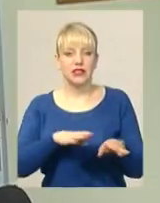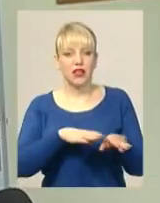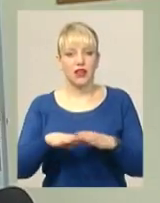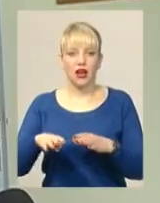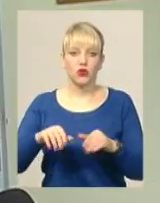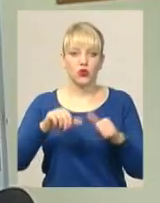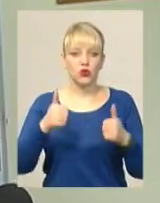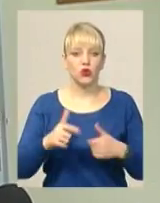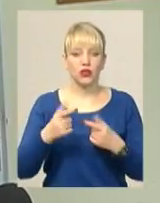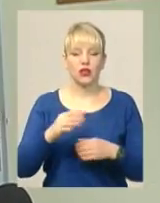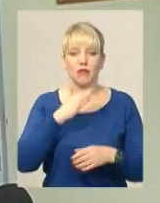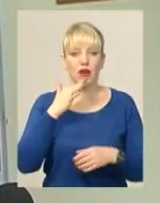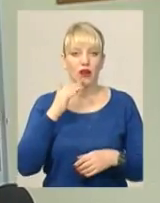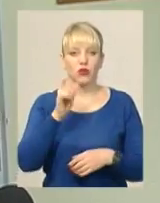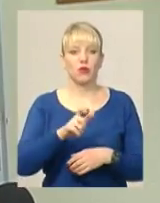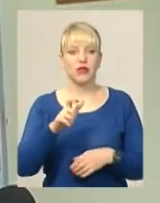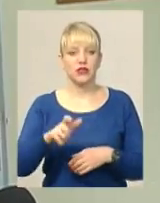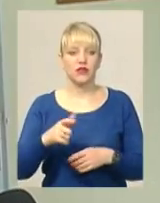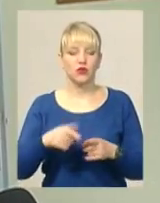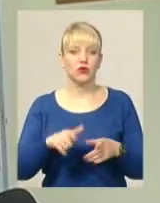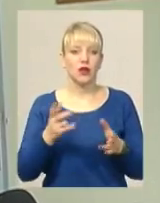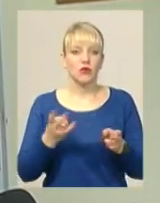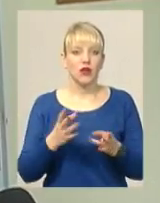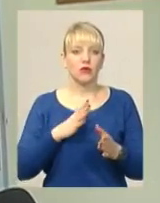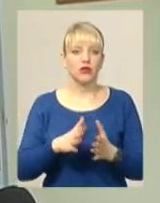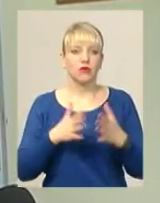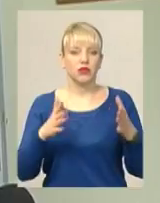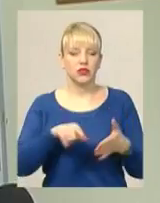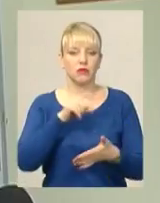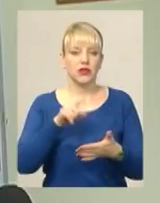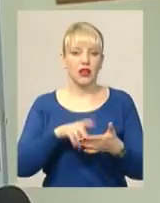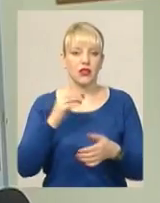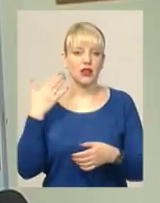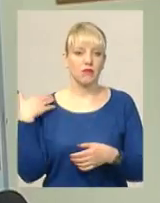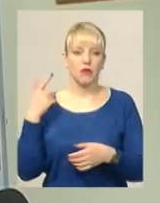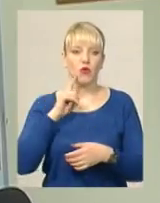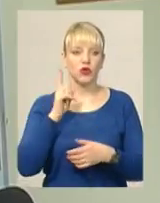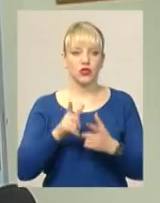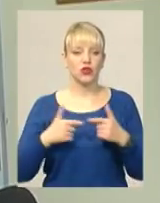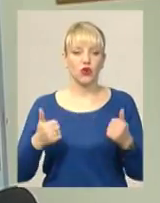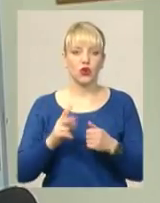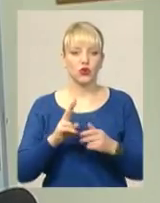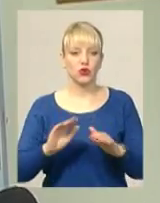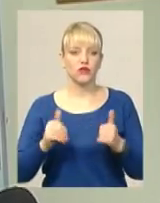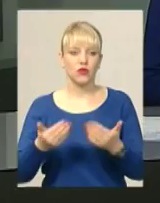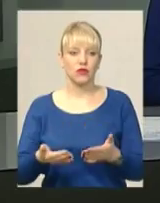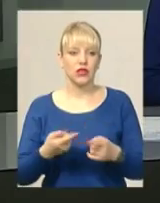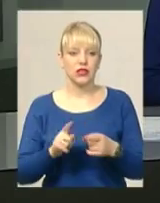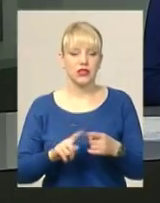купа працівників, тут має лягти більше питання на плечі саме молодіжних організацій, які ініціювали це створення.